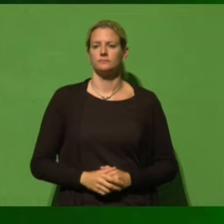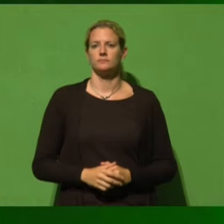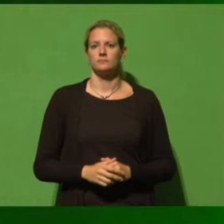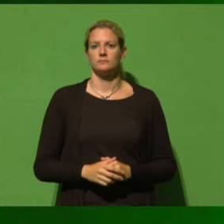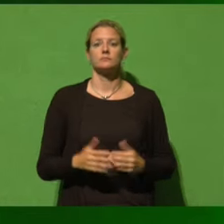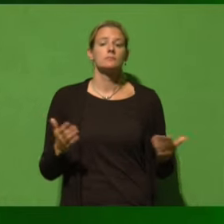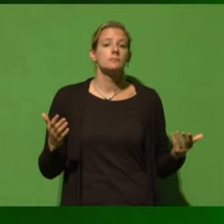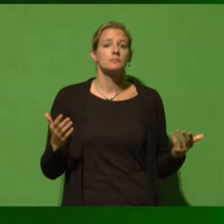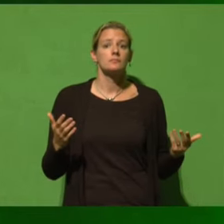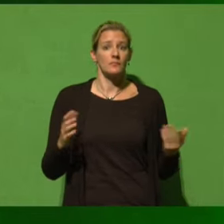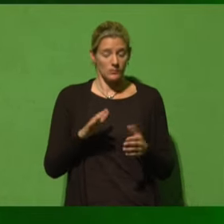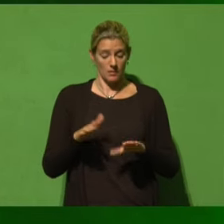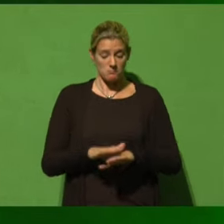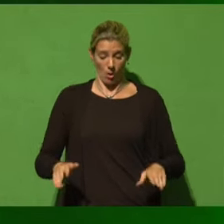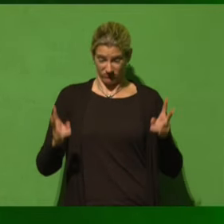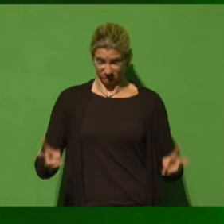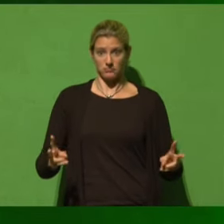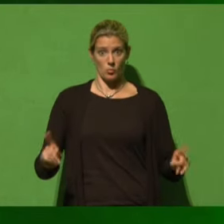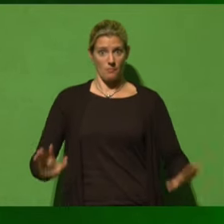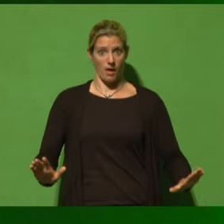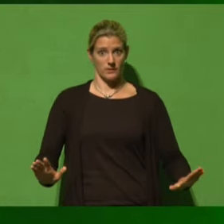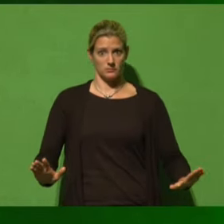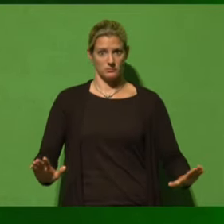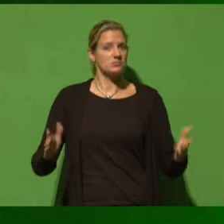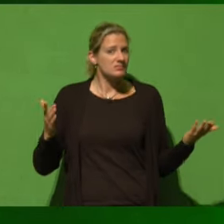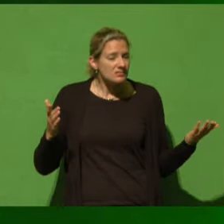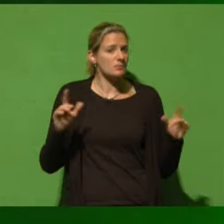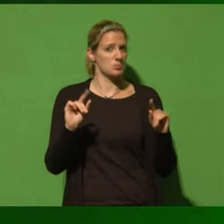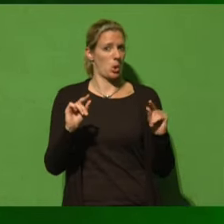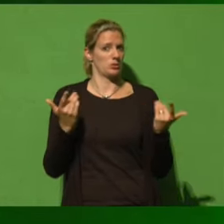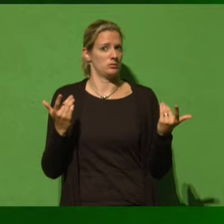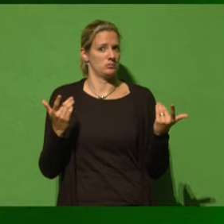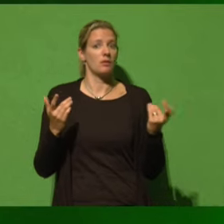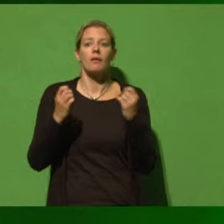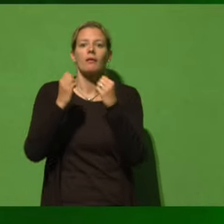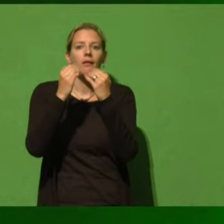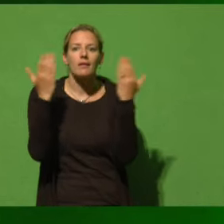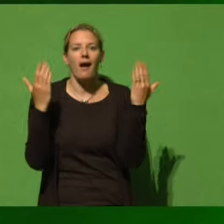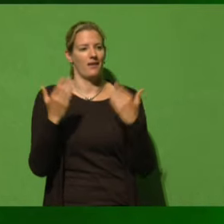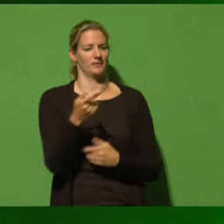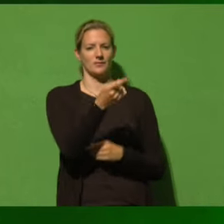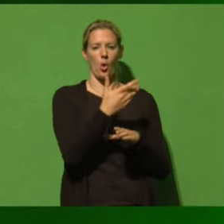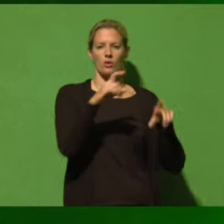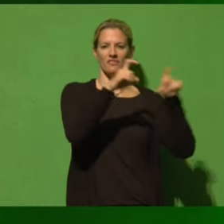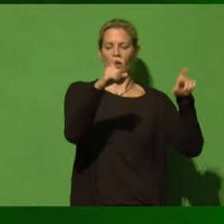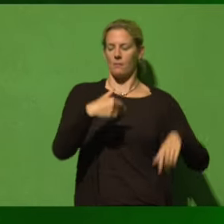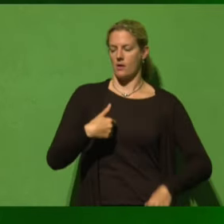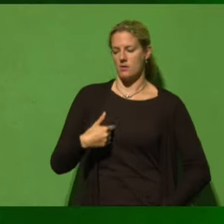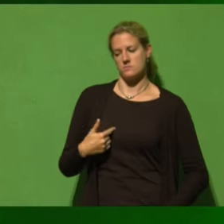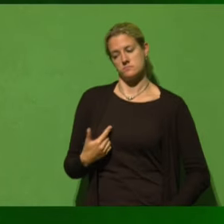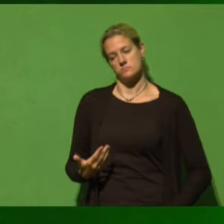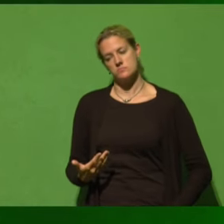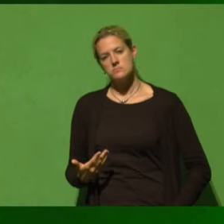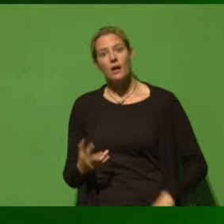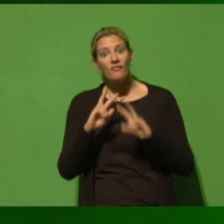Und wenn das alles im Boden bleiben muss, dann legen wir uns natürlich mit den Geschäftsmodellen mächtiger Konzerne an. Weltweit die